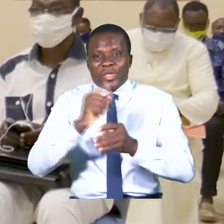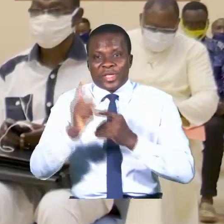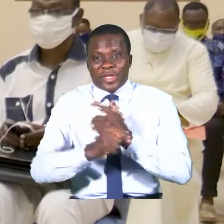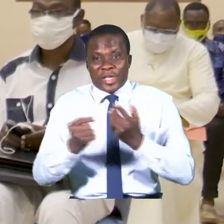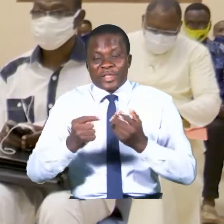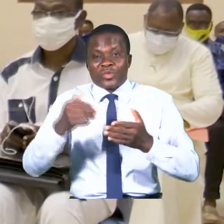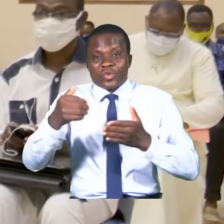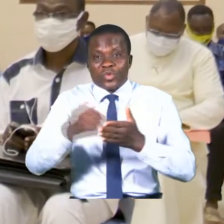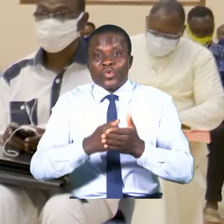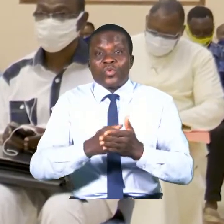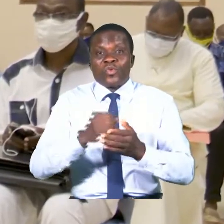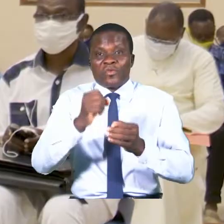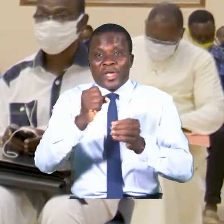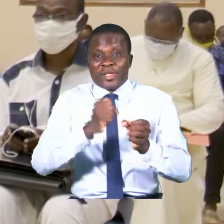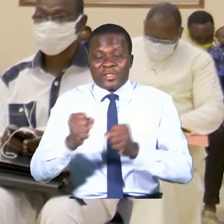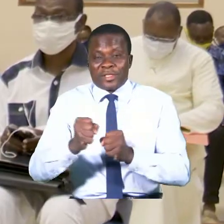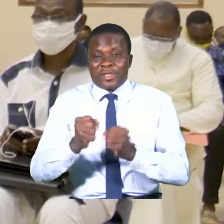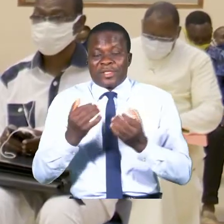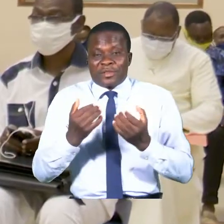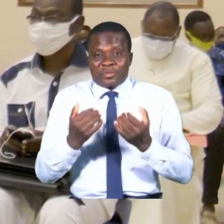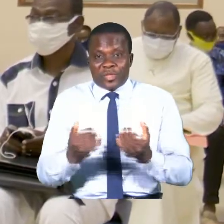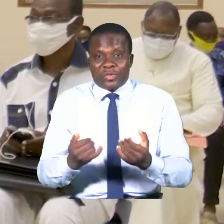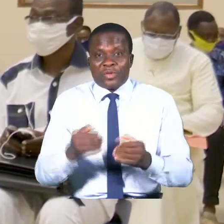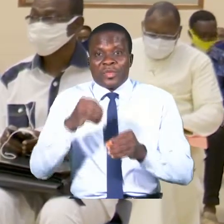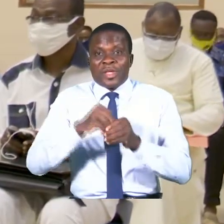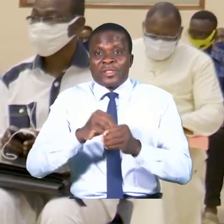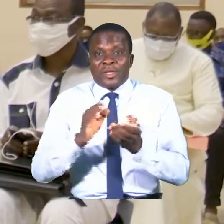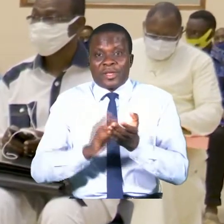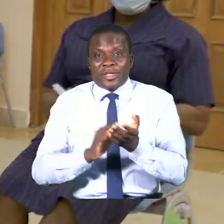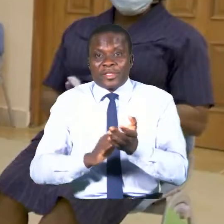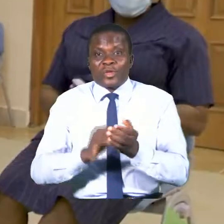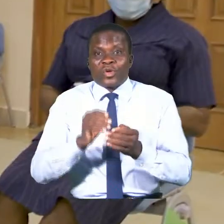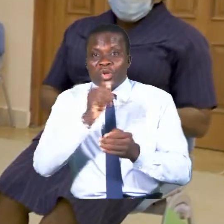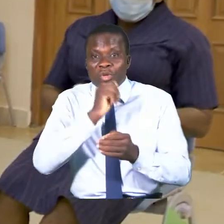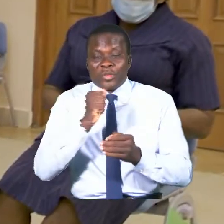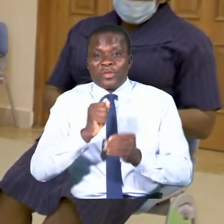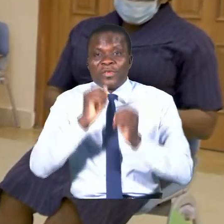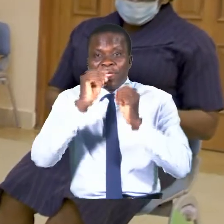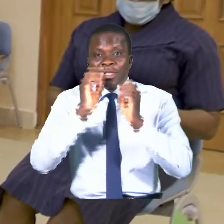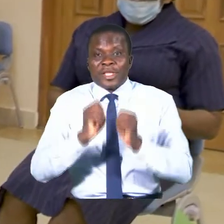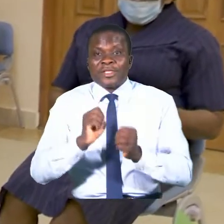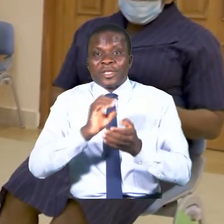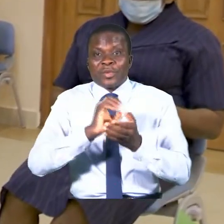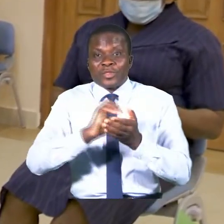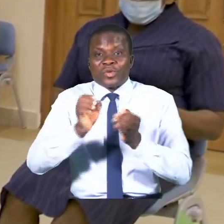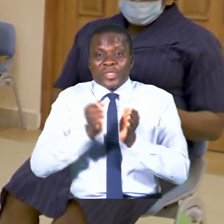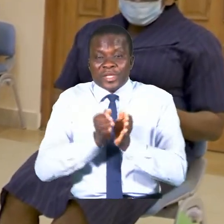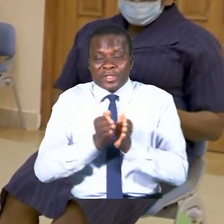établissements en secondaires dans les établissements privés et d'enseignement secondaire général,